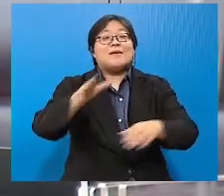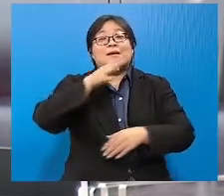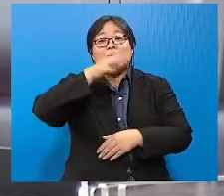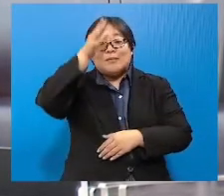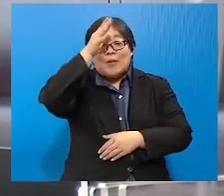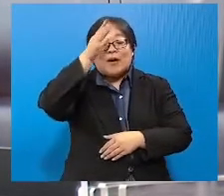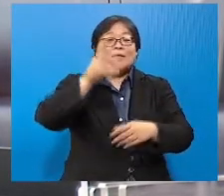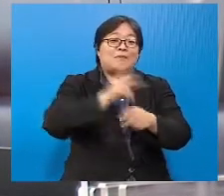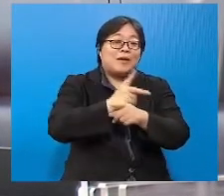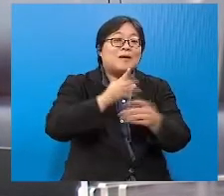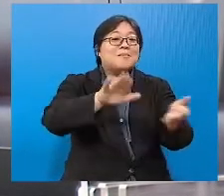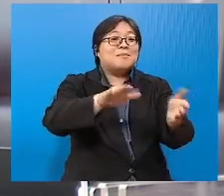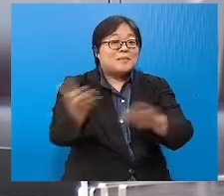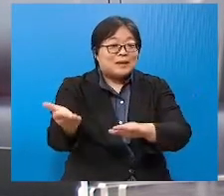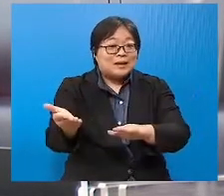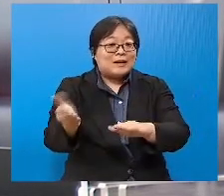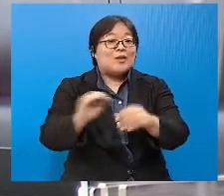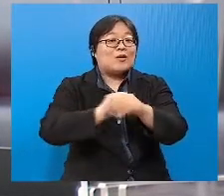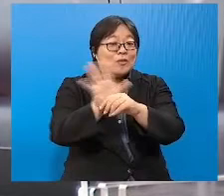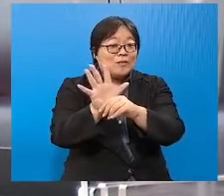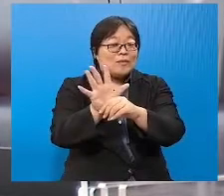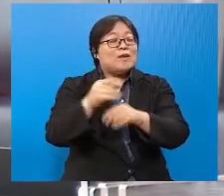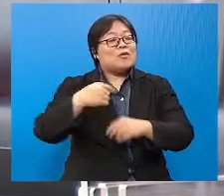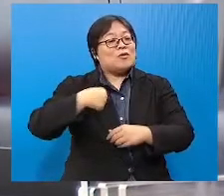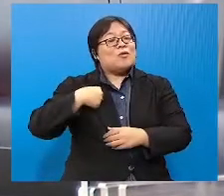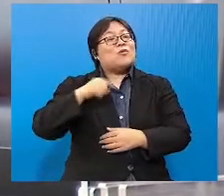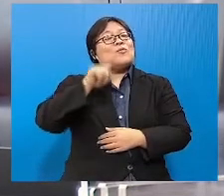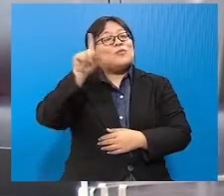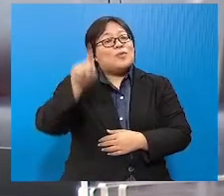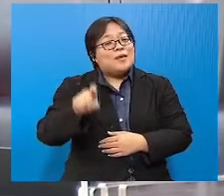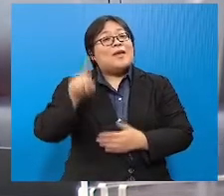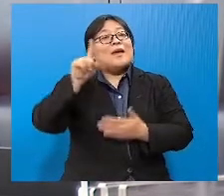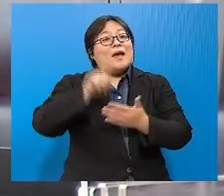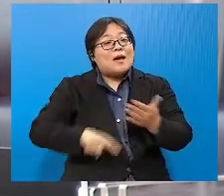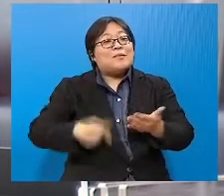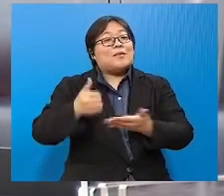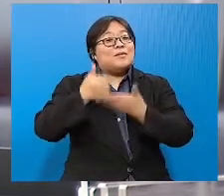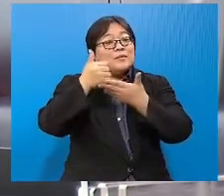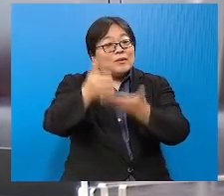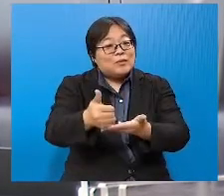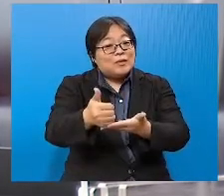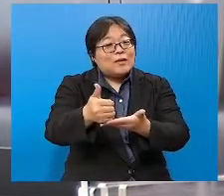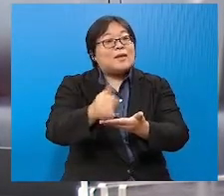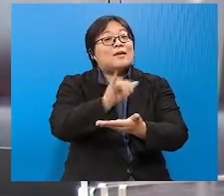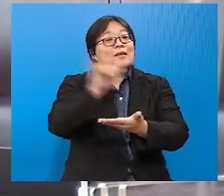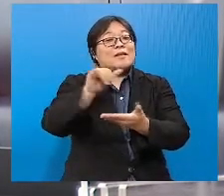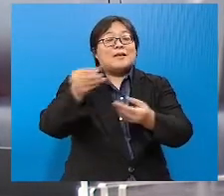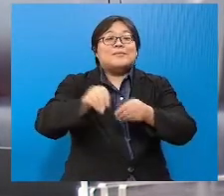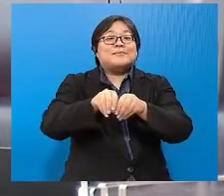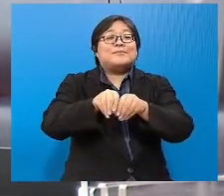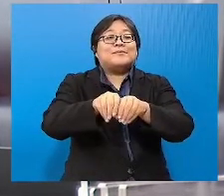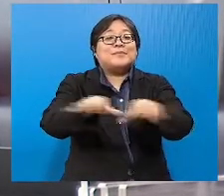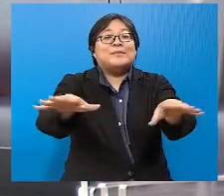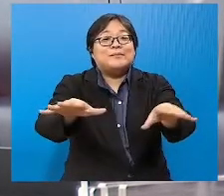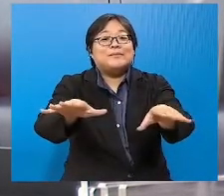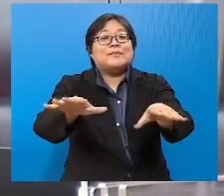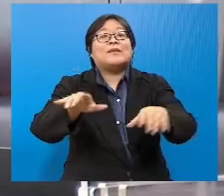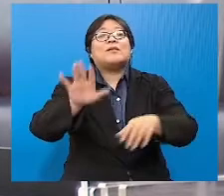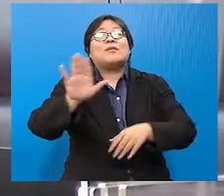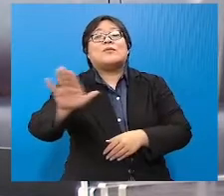ibu bapa. Soalan saya, apakah bantuan tersebut turut dikembangkan kepada